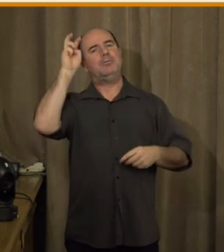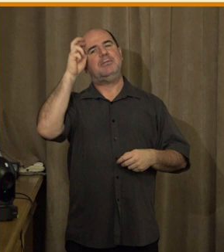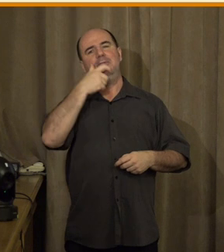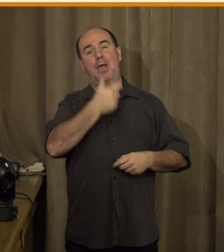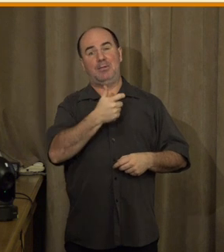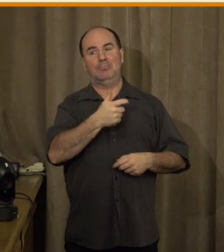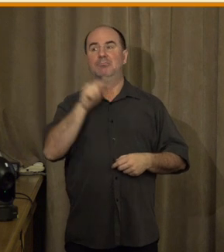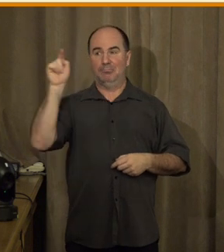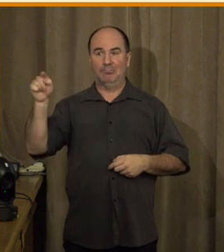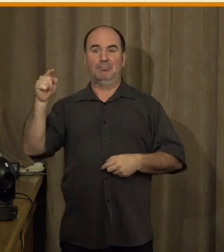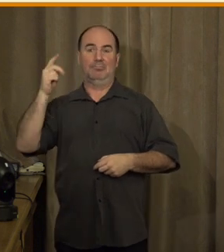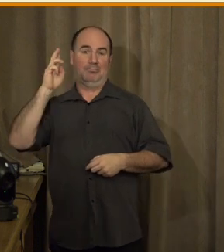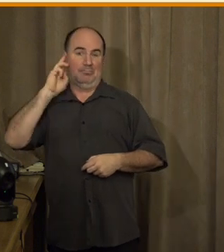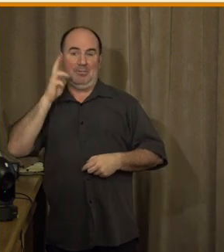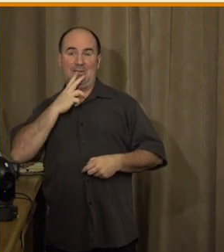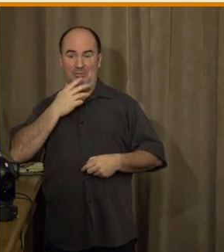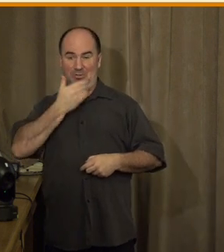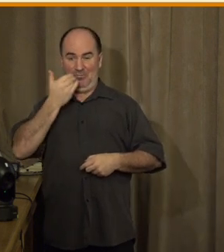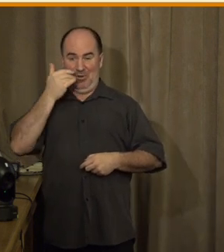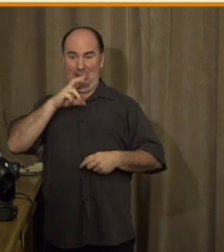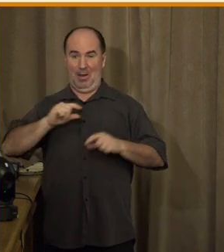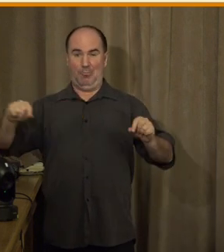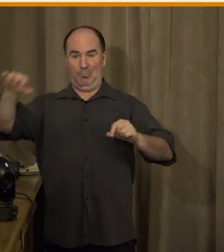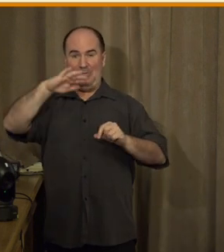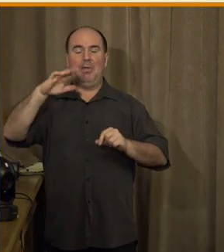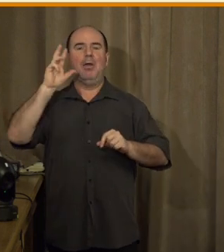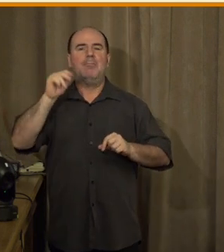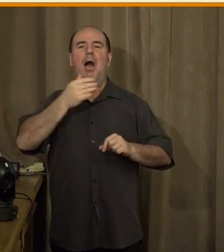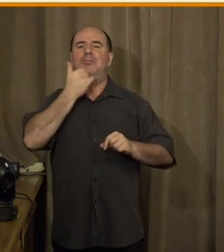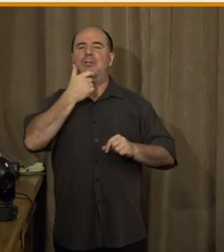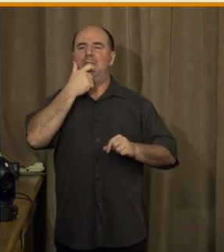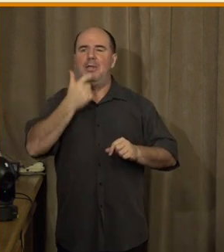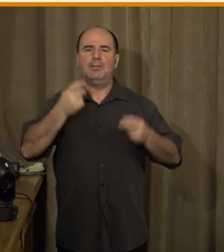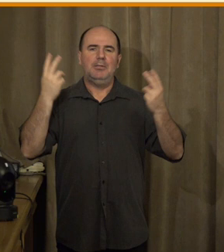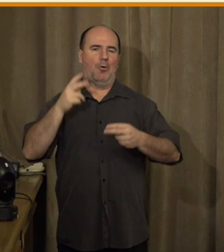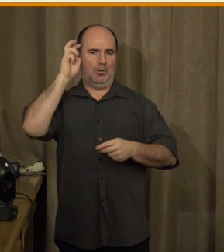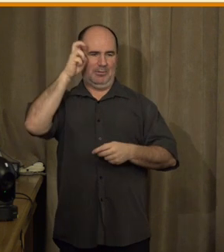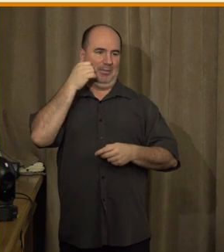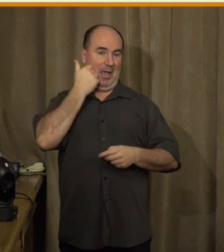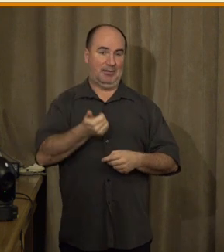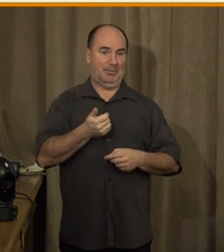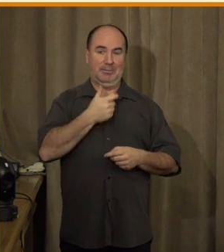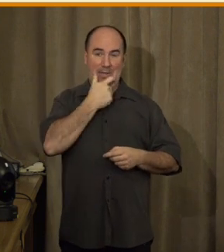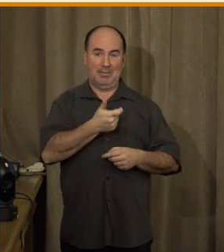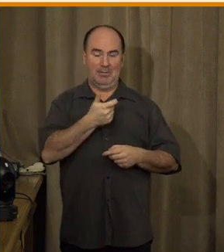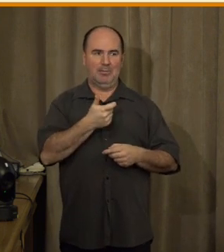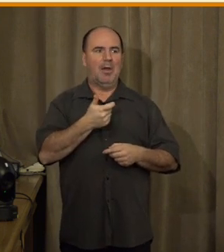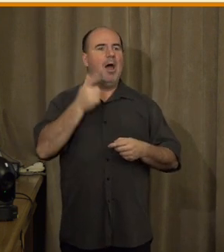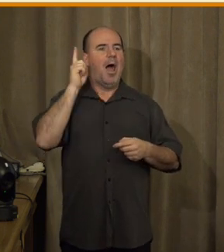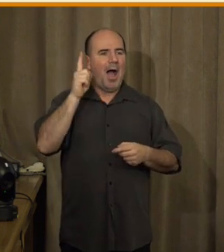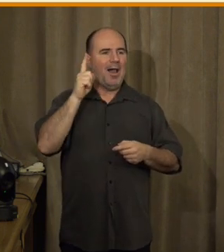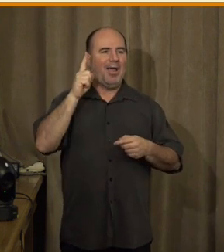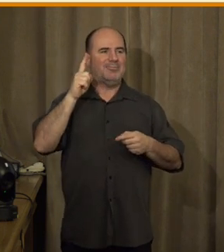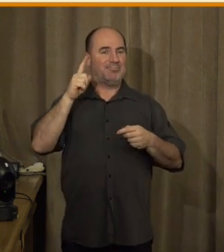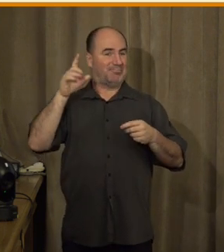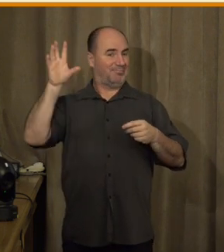obklopeni češtinou, nemají problém na úrovni nějaké slovní zásoby, kterou jsou obklopeni, ale oni ten jazyk neslyší.